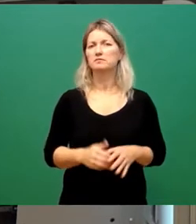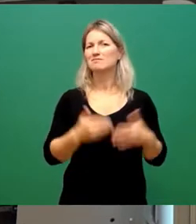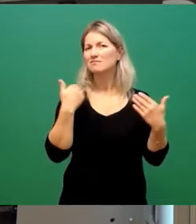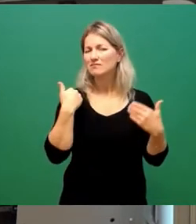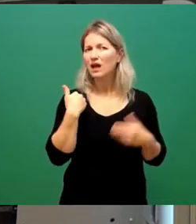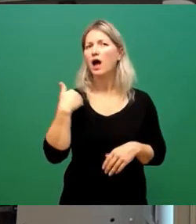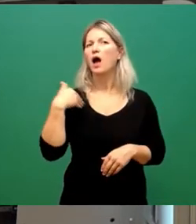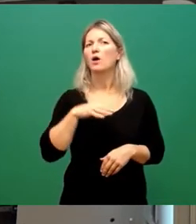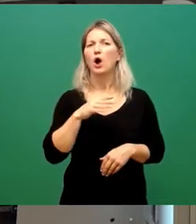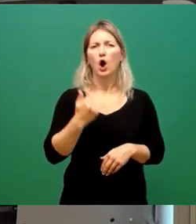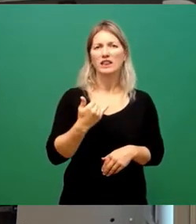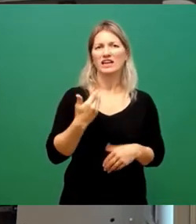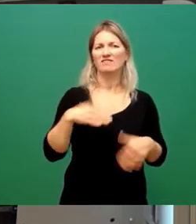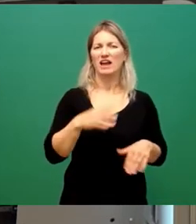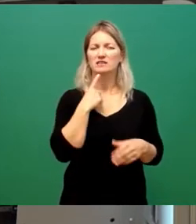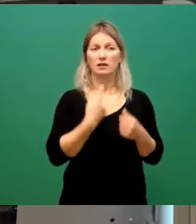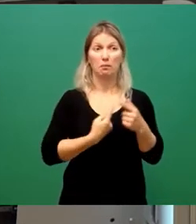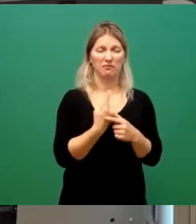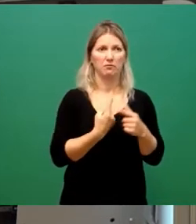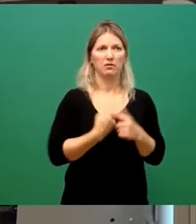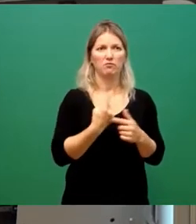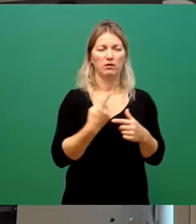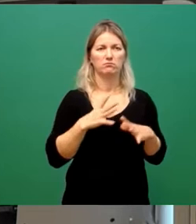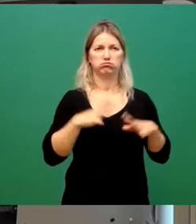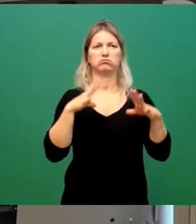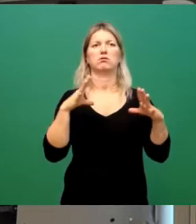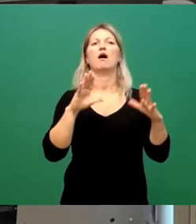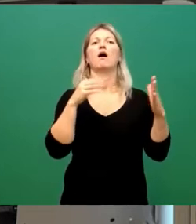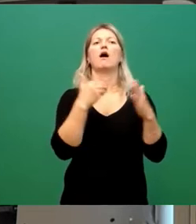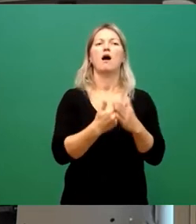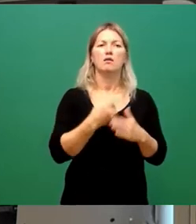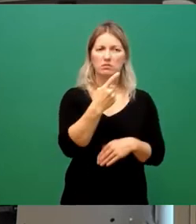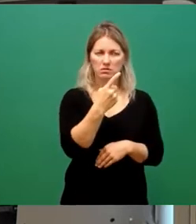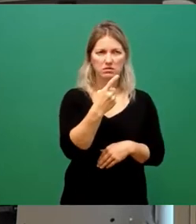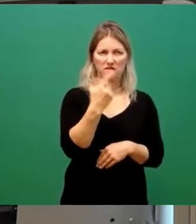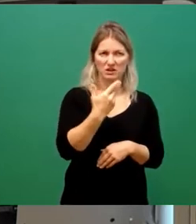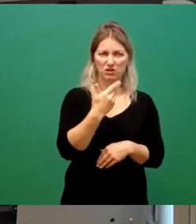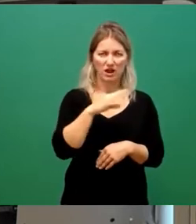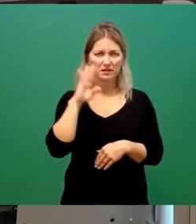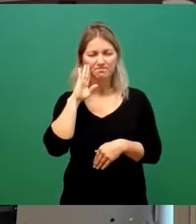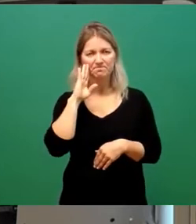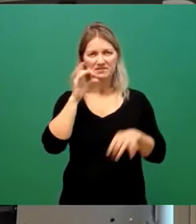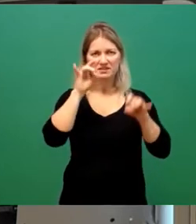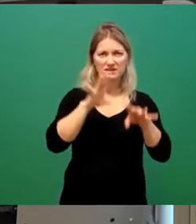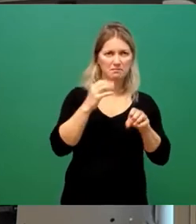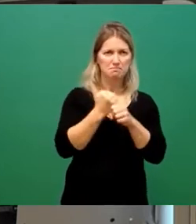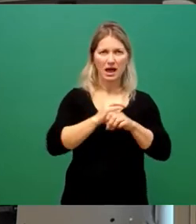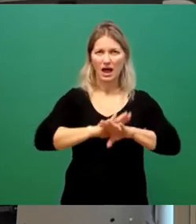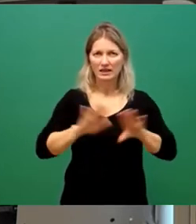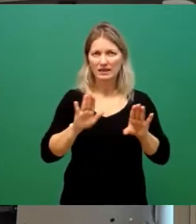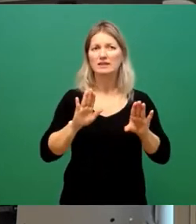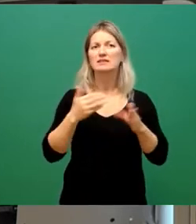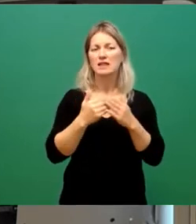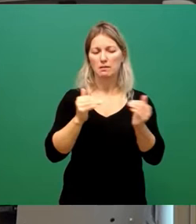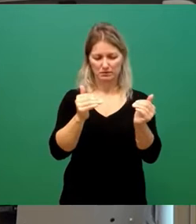heute geplant. Die sind ja nun offenkundig, haben die nicht funktioniert. Deswegen lasse ich den Text weg. Ich muss ja nicht